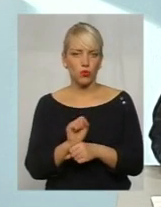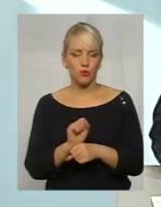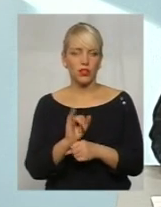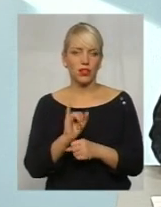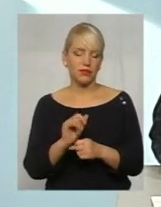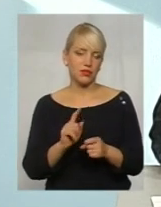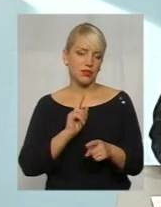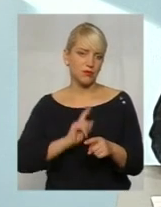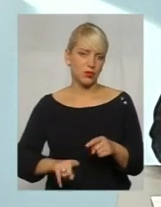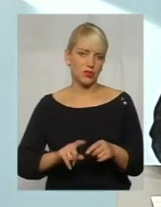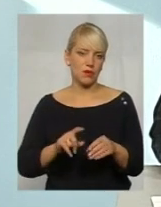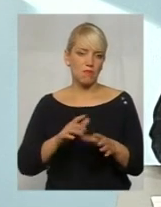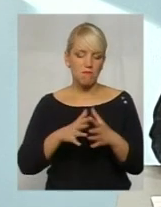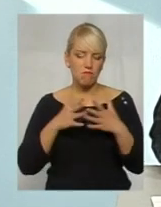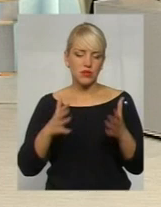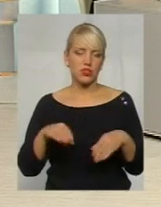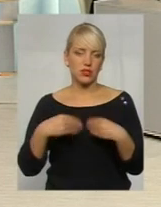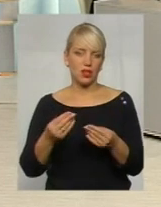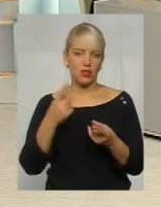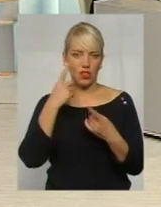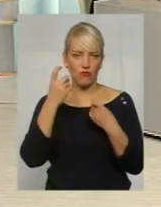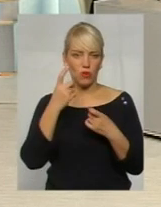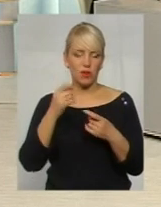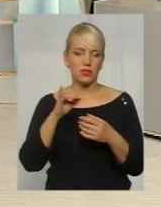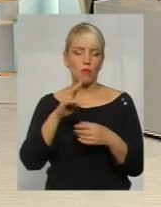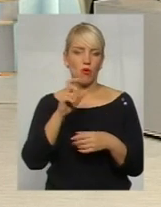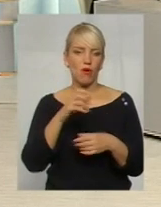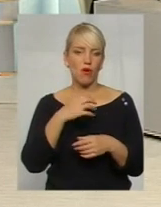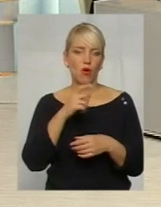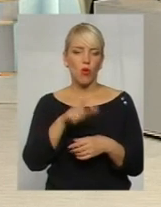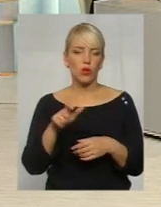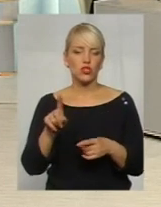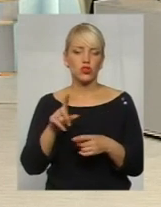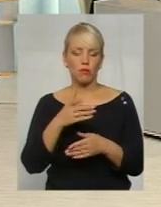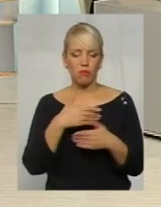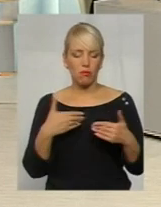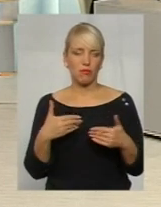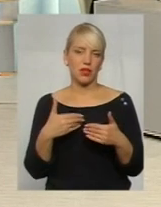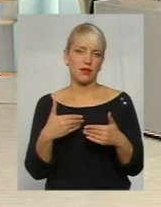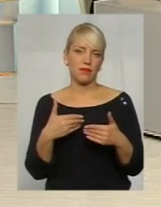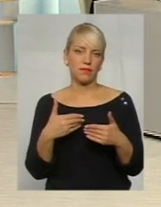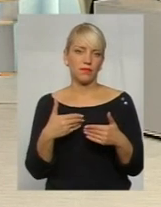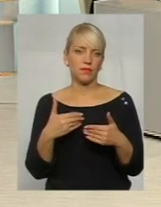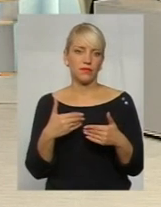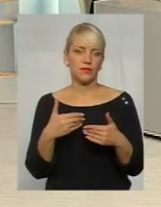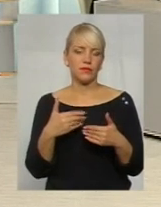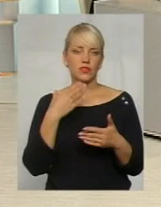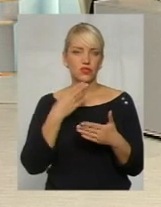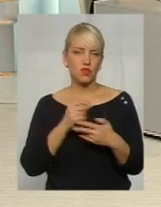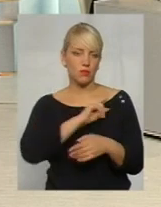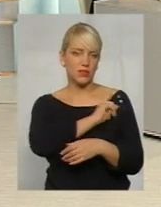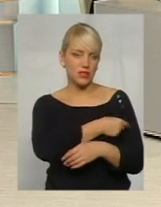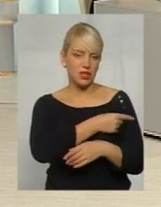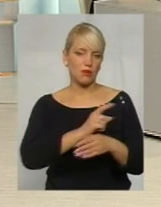максимально надати інформацію про можливих осіб, щоб ми силами і засобами, які у нас є, почали